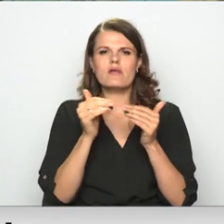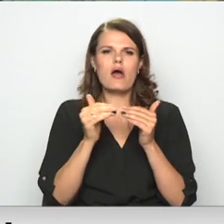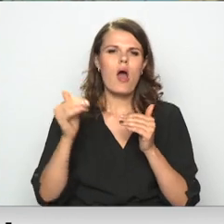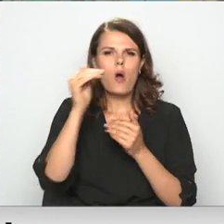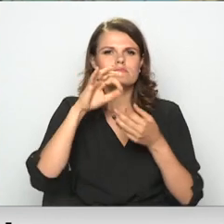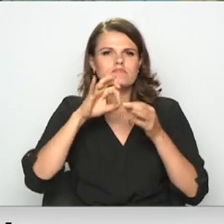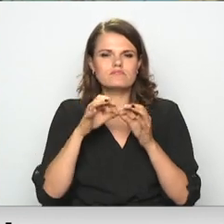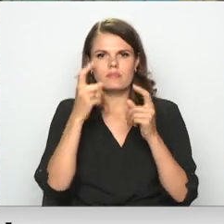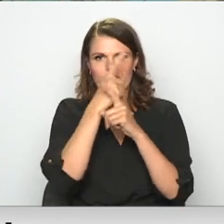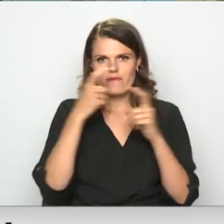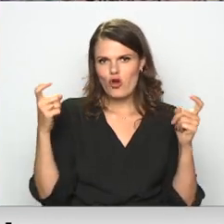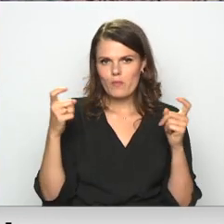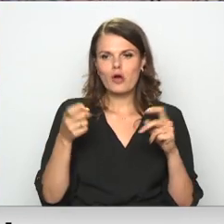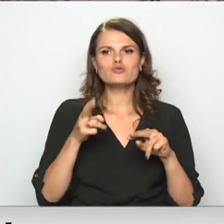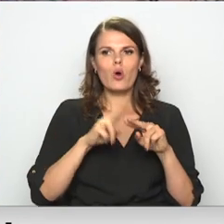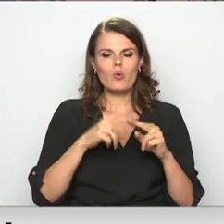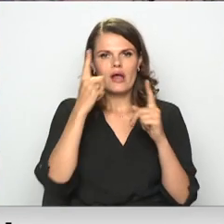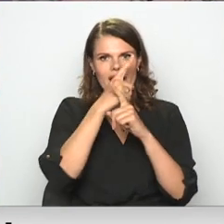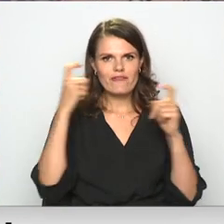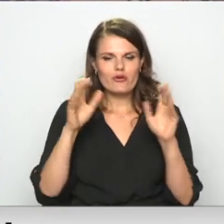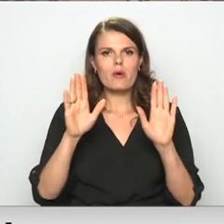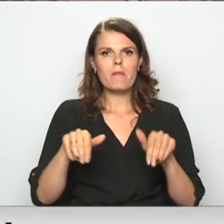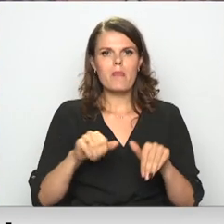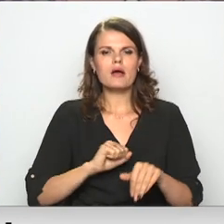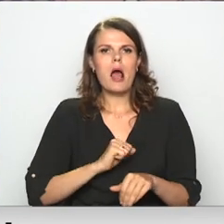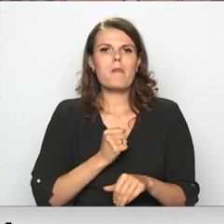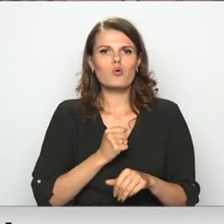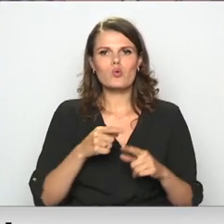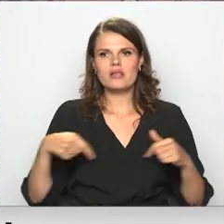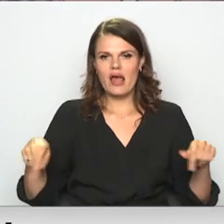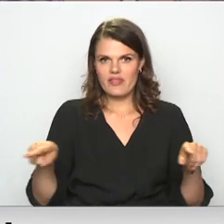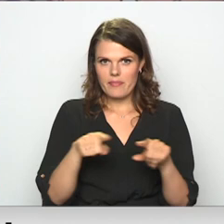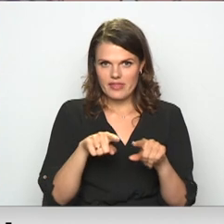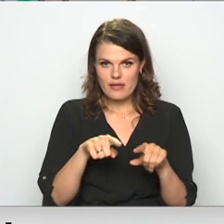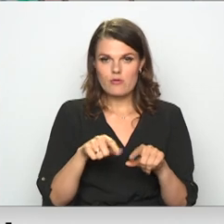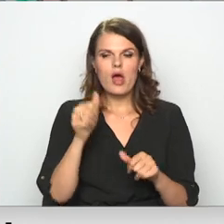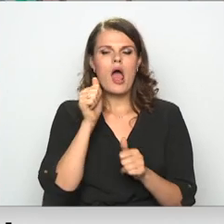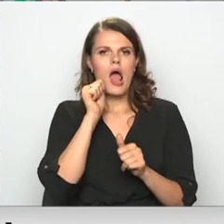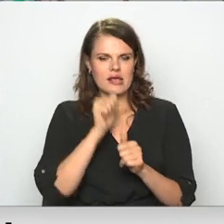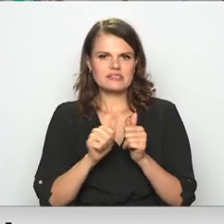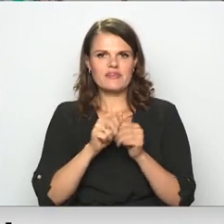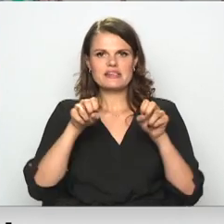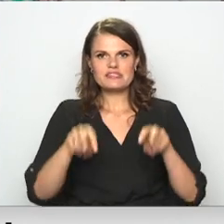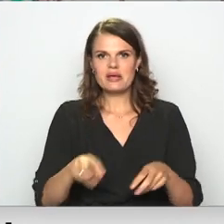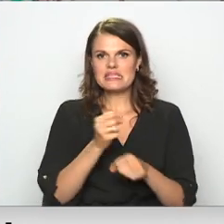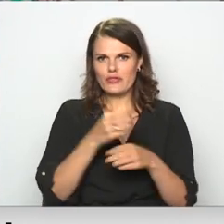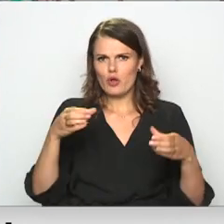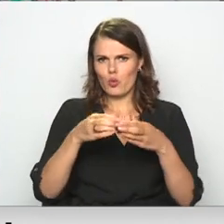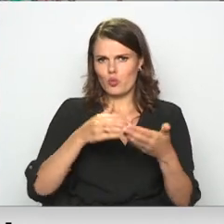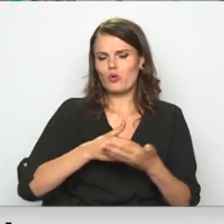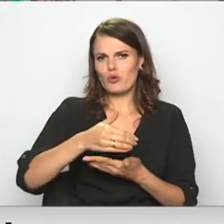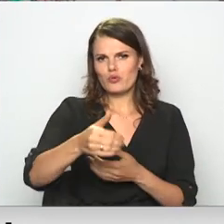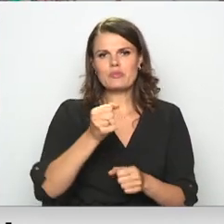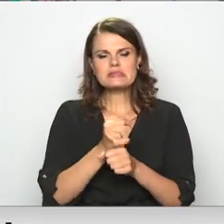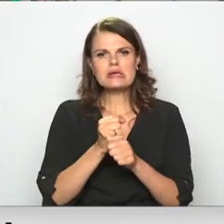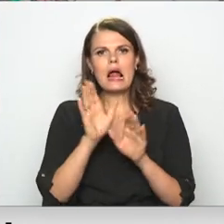topogrāfiskā informācija un arī informācija par apgrūtinātām teritorijām. Aiz viena speciāla darba grupa turpina strādāt,